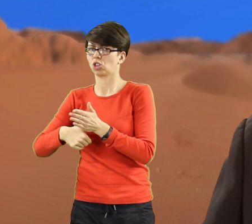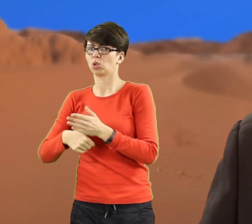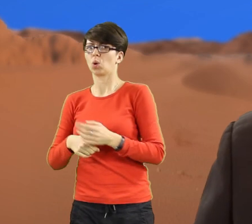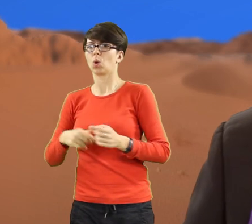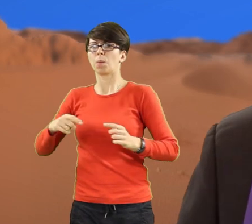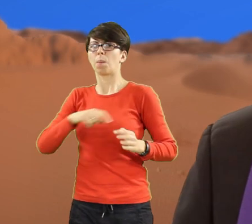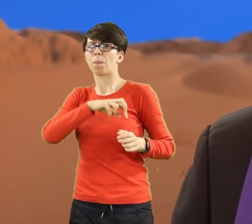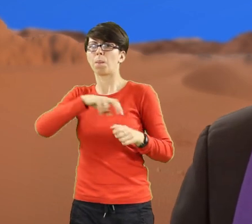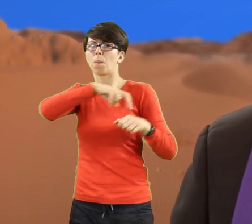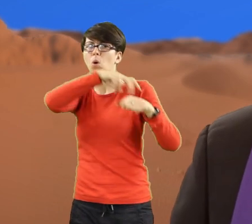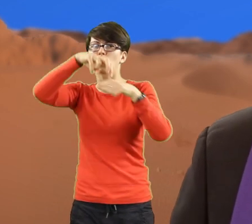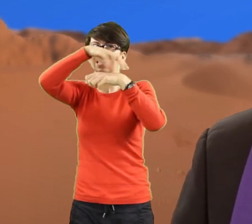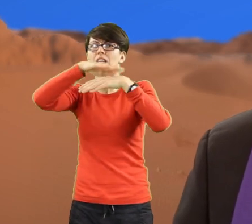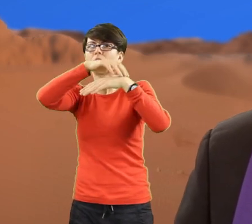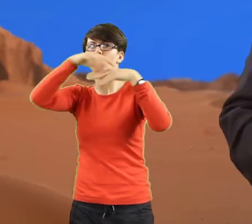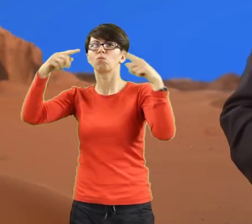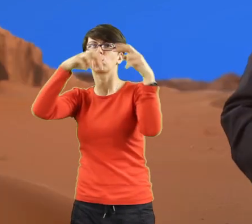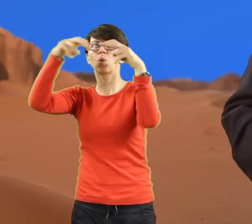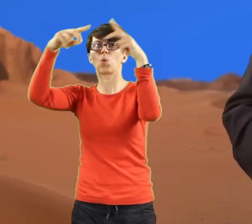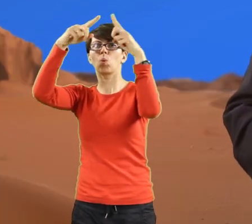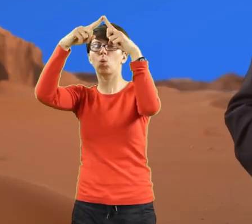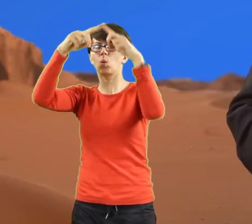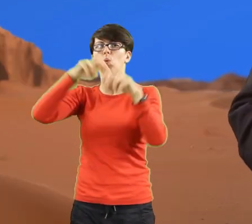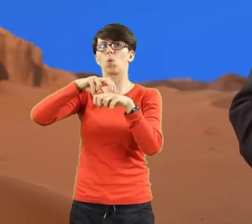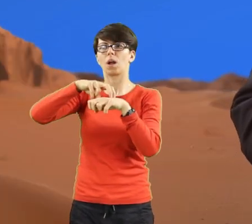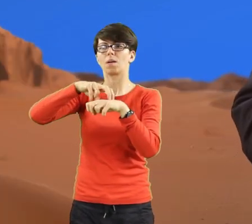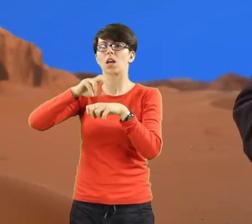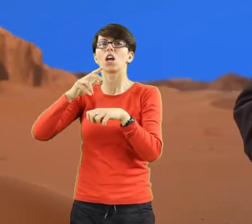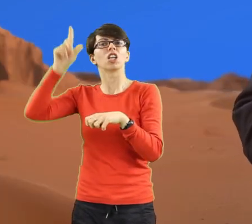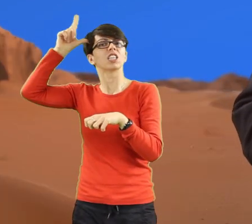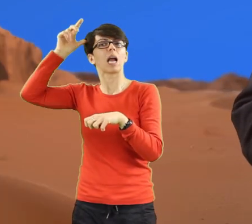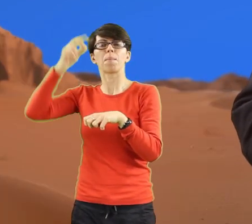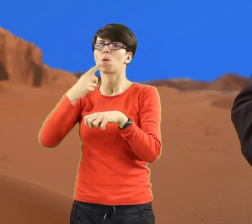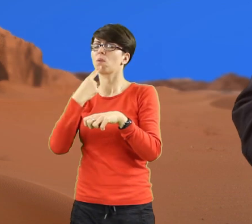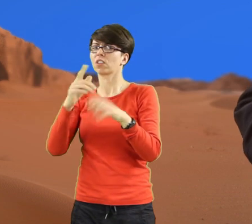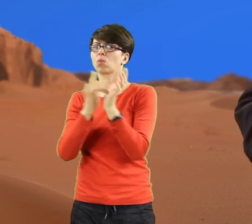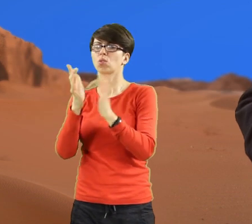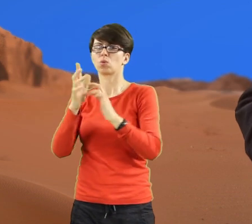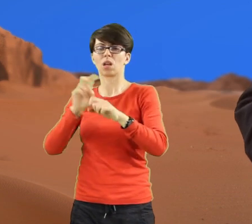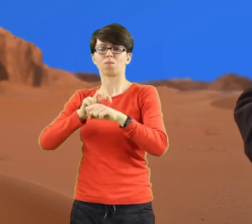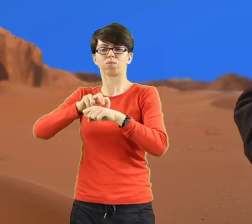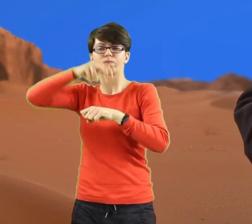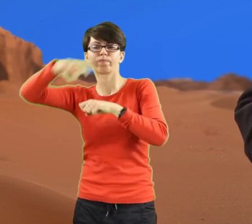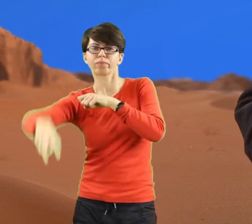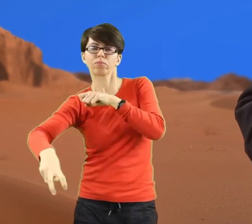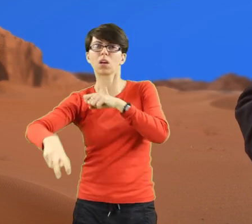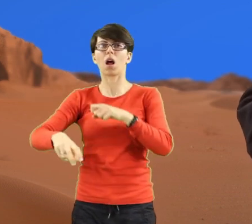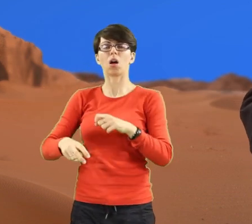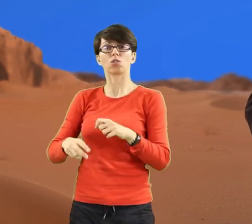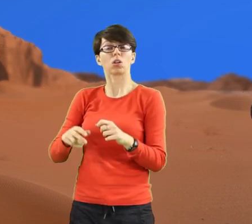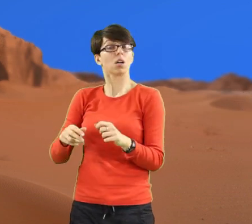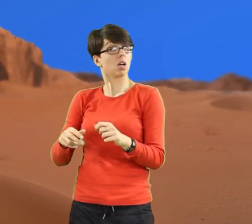Rzuć się w dół, mówi szatan. Albowiem aniołom swoim rozkazał, aby cię strzegli na wszystkich swych drogach,